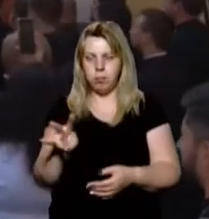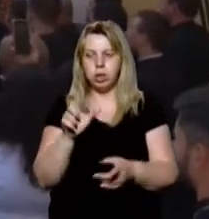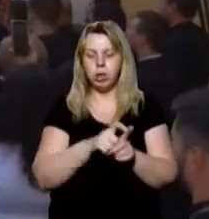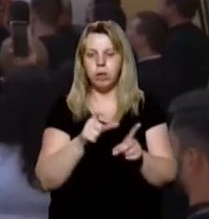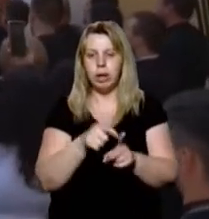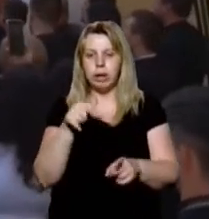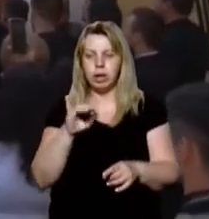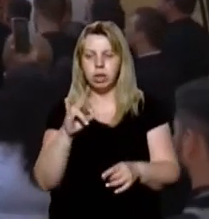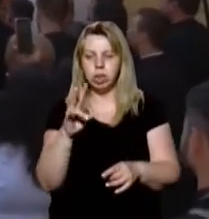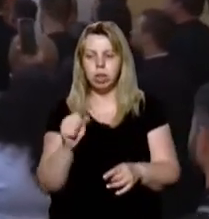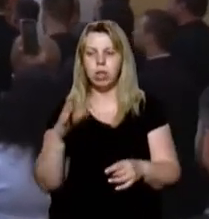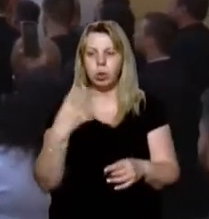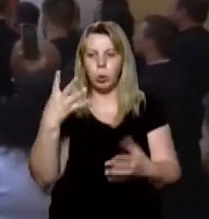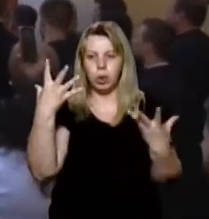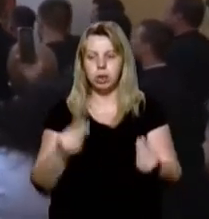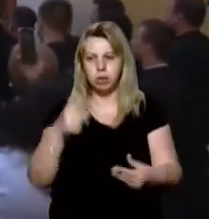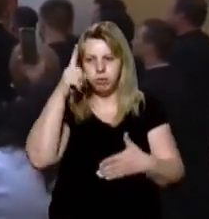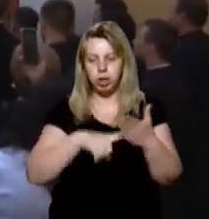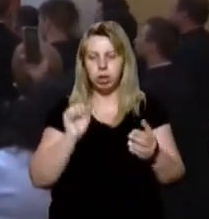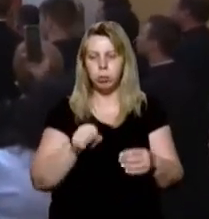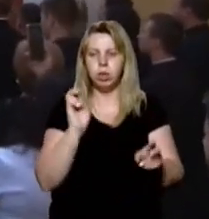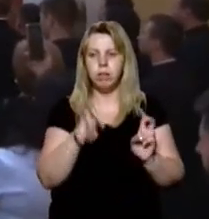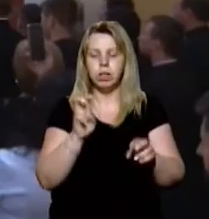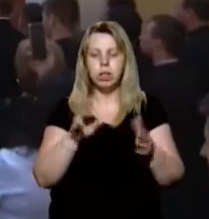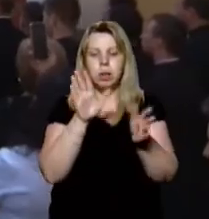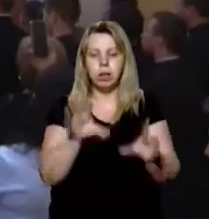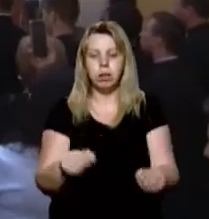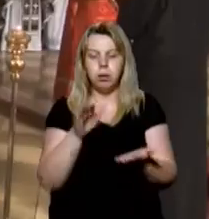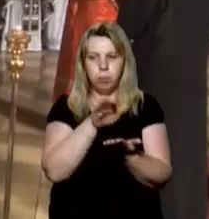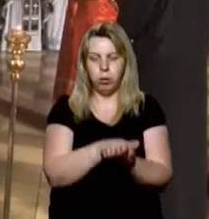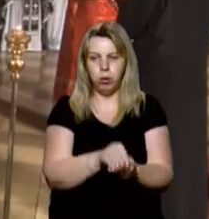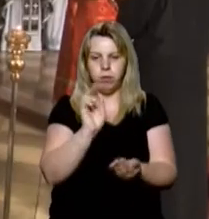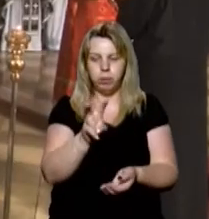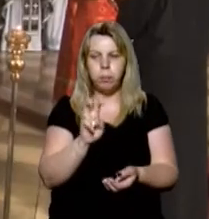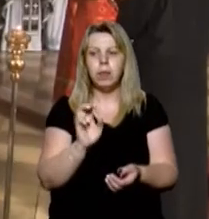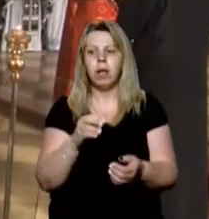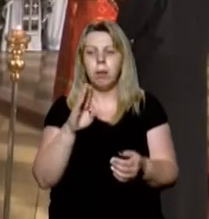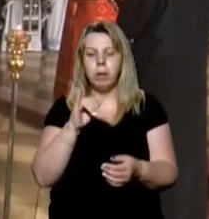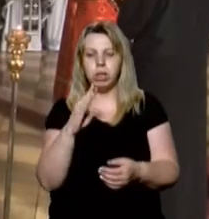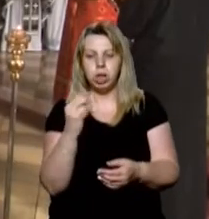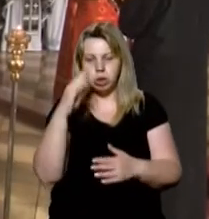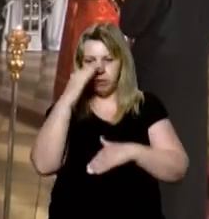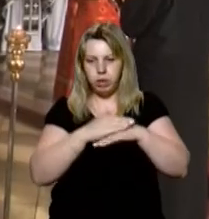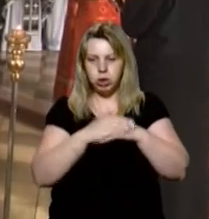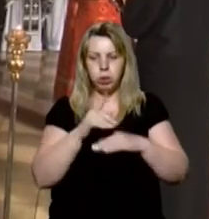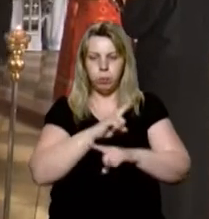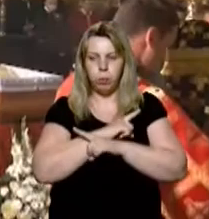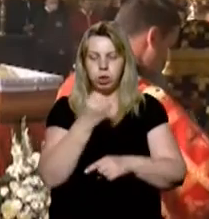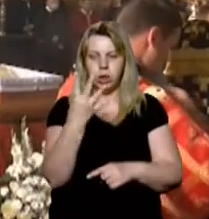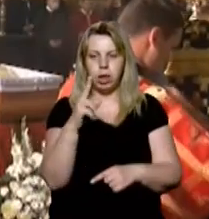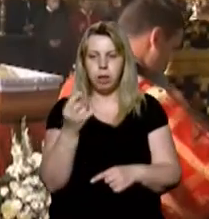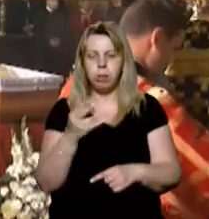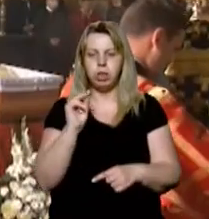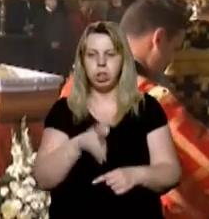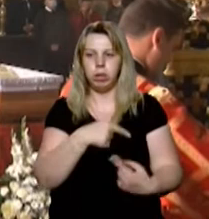Владислава Ігнатишина, впродовж 40 днів віряни зможуть відвідати місце поховання владики. Нагадаю, Мілен Шашик помер увечері 14 липня